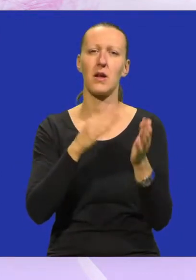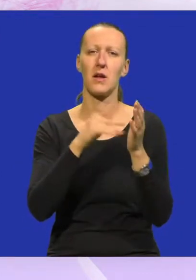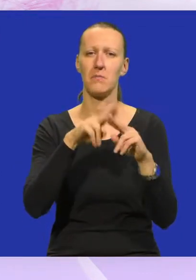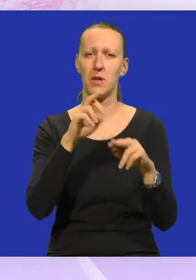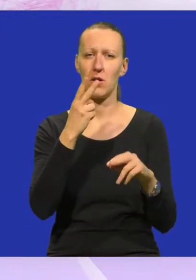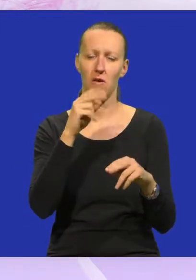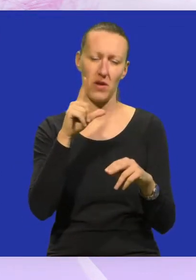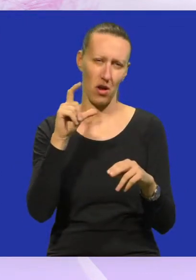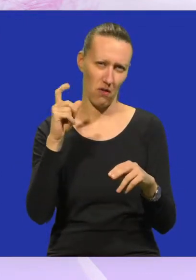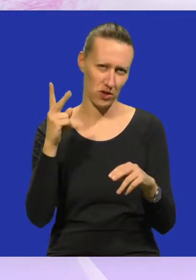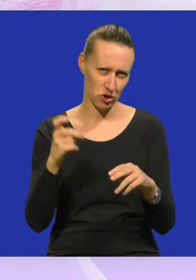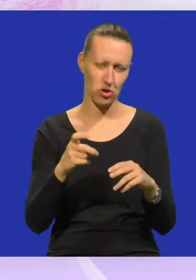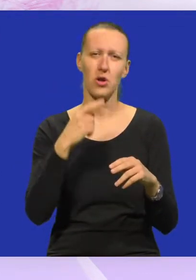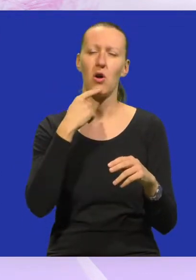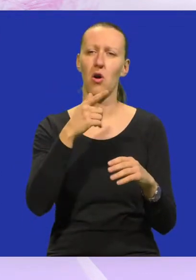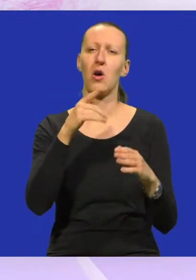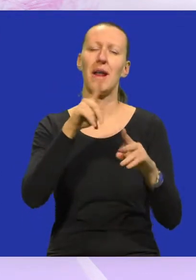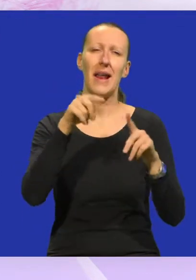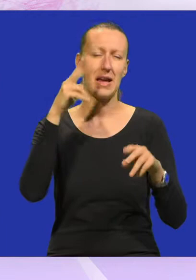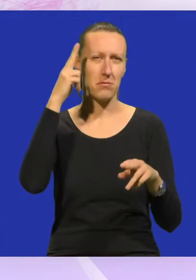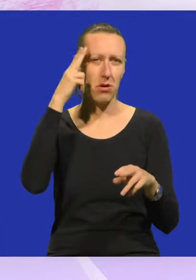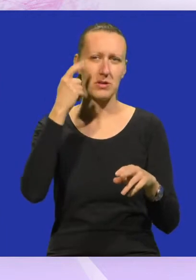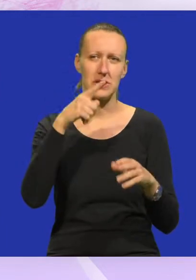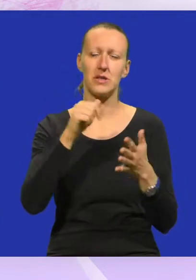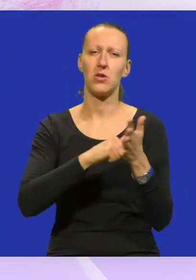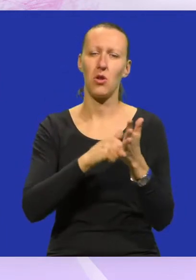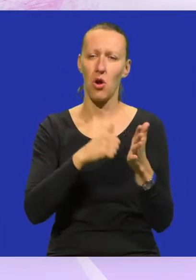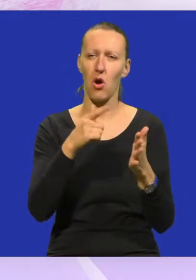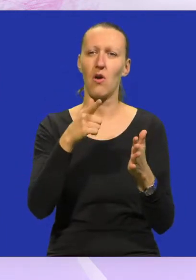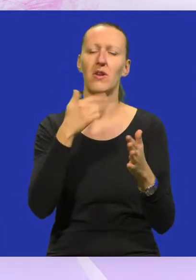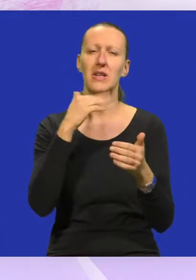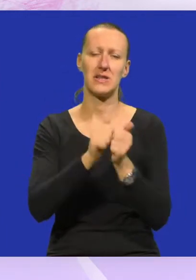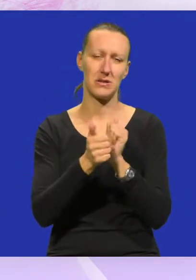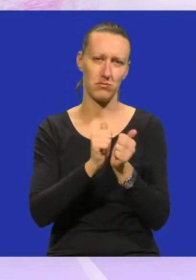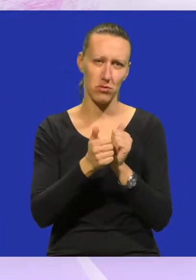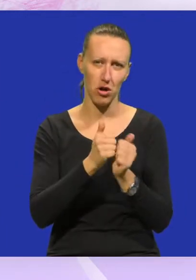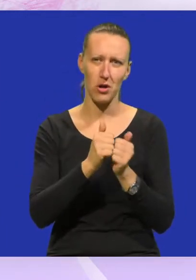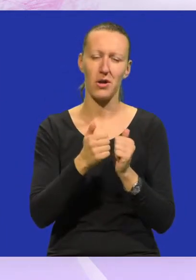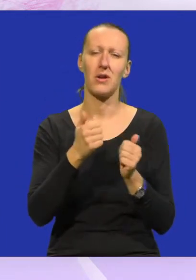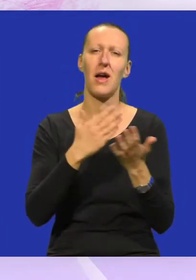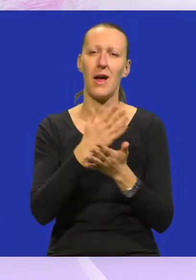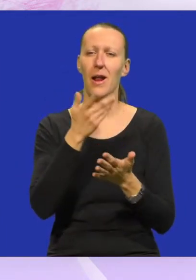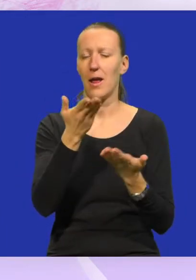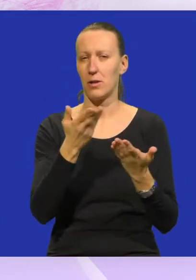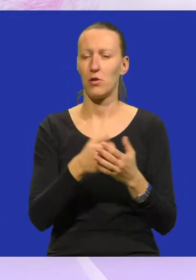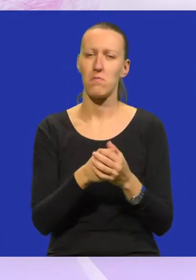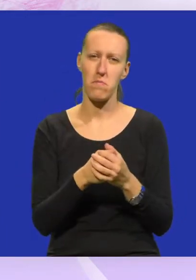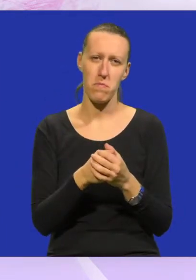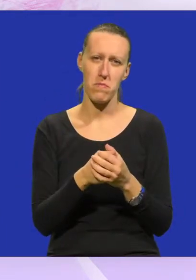Mihovilović, koje možda neki znaju iz svijeta novinarstva ili iz svijeta sporta, međutim, eto,